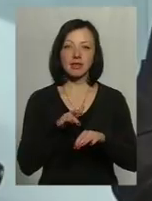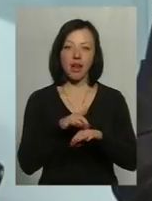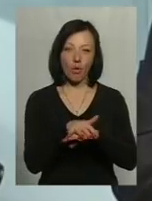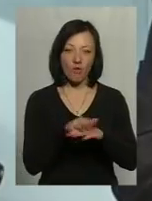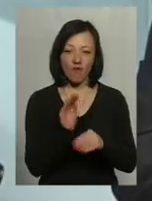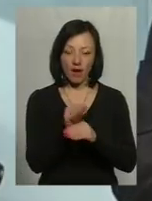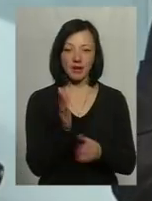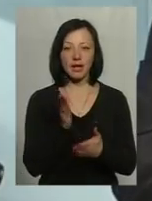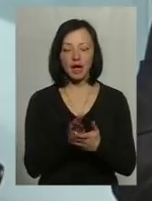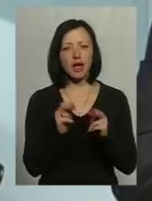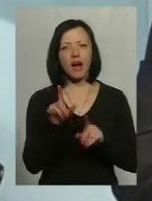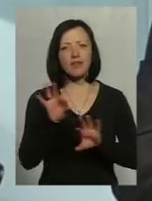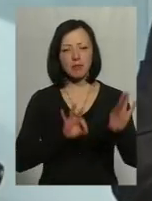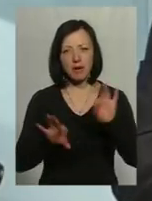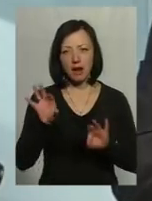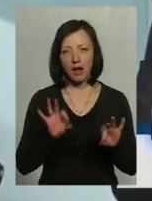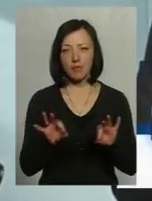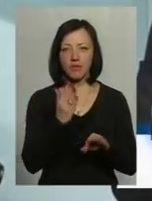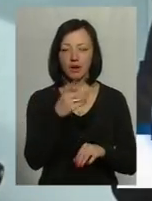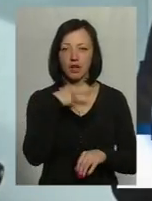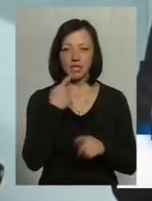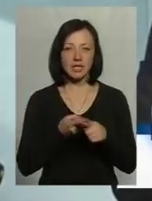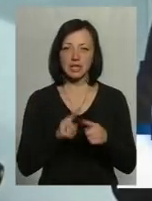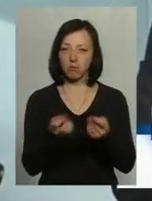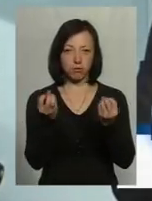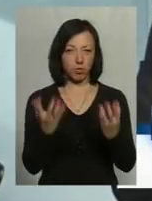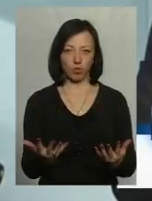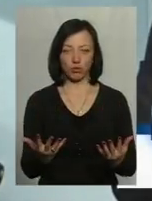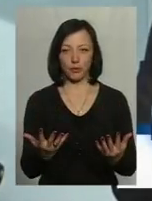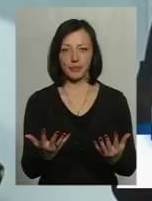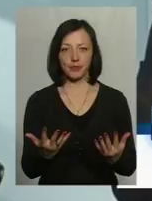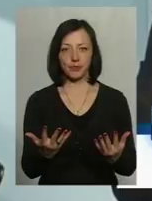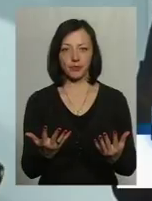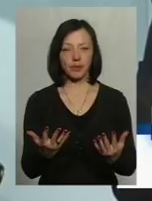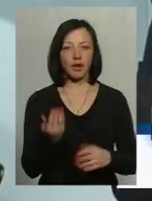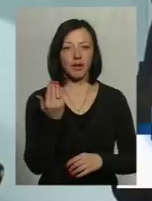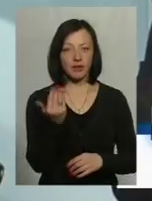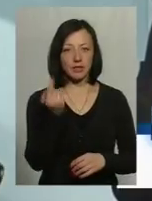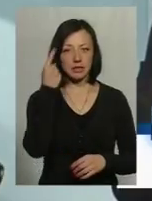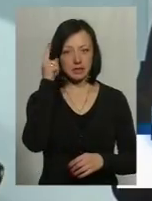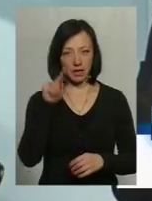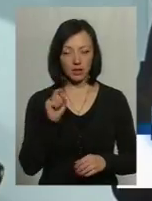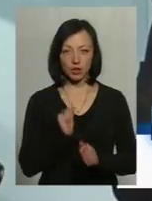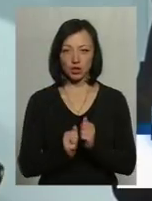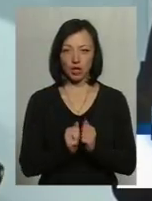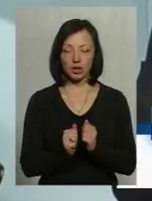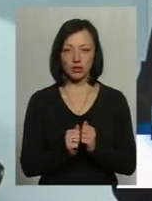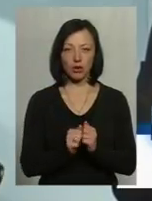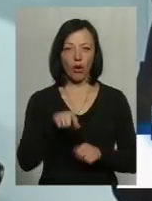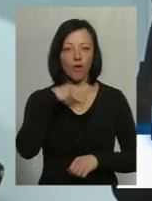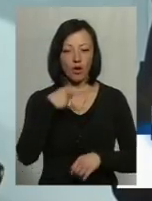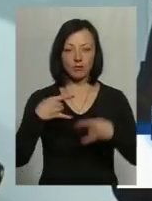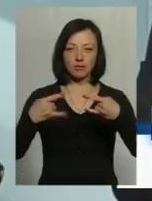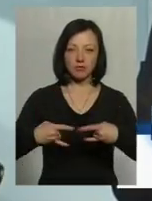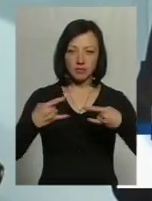значить, як ми відбираємо, як ви кажете, це дуже все просто. Ви знаєте, так от часто говориться, навіть по